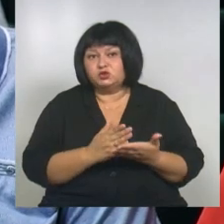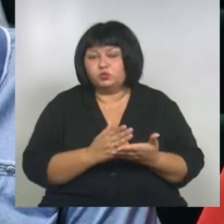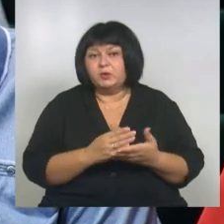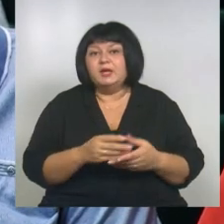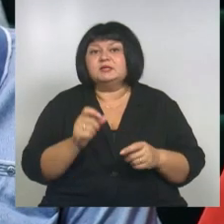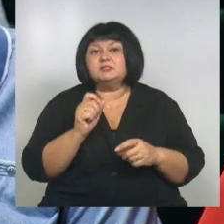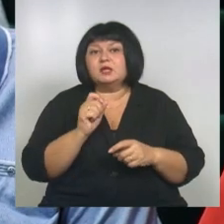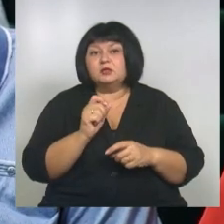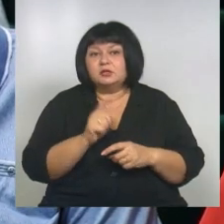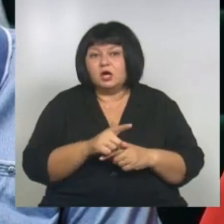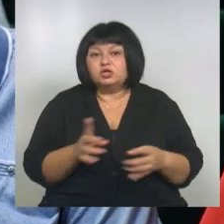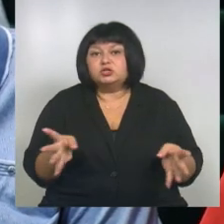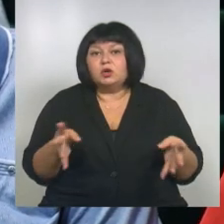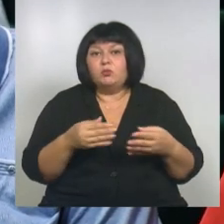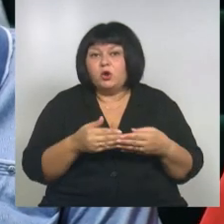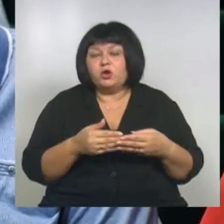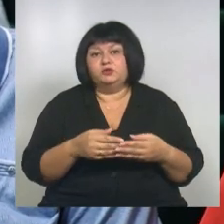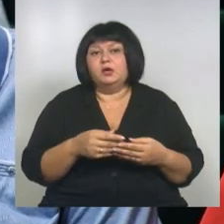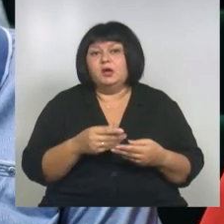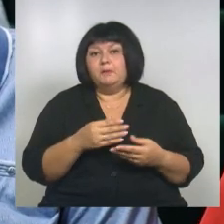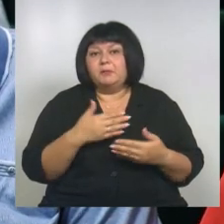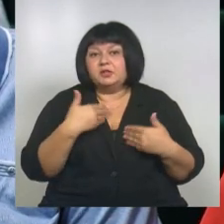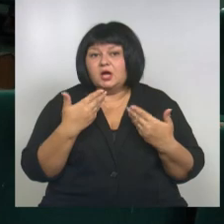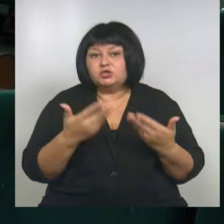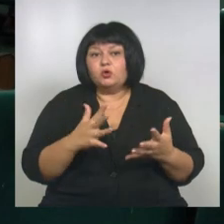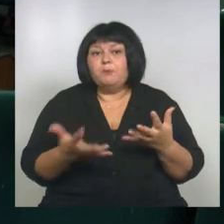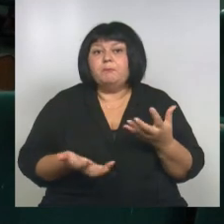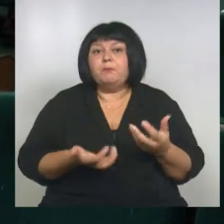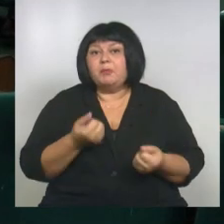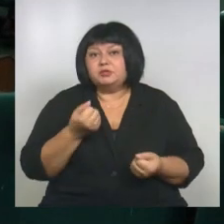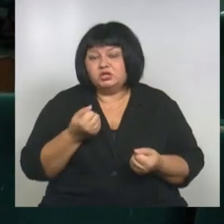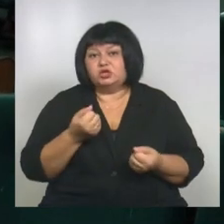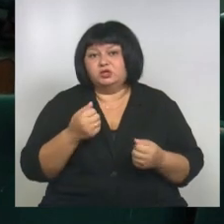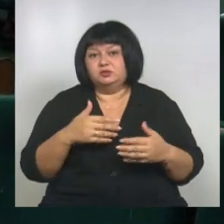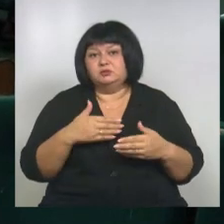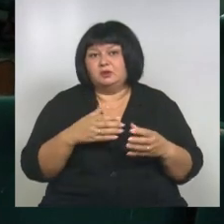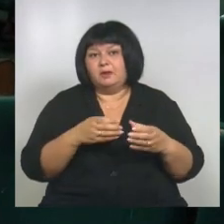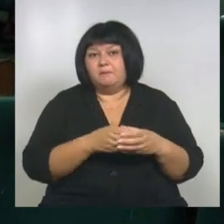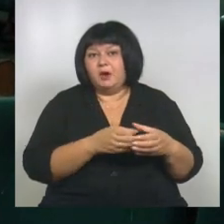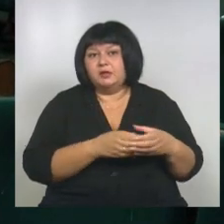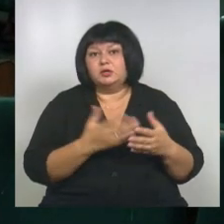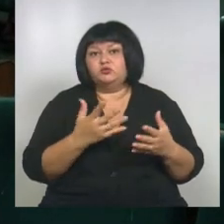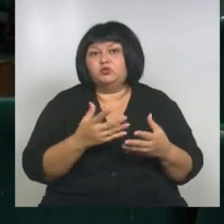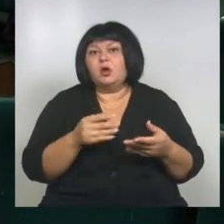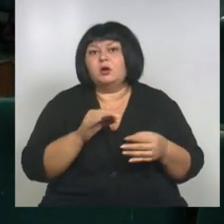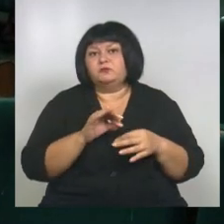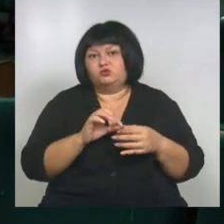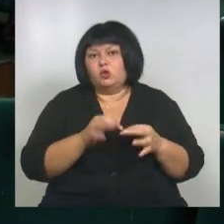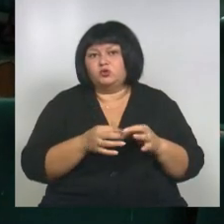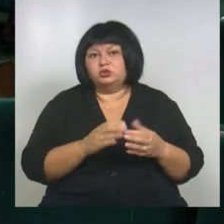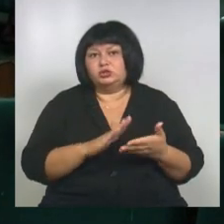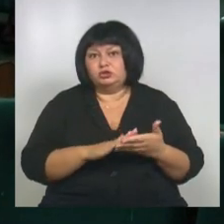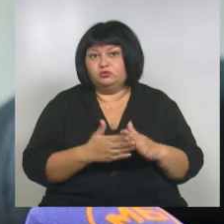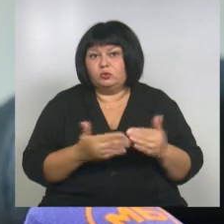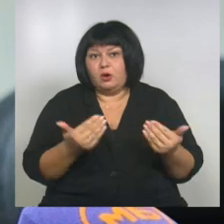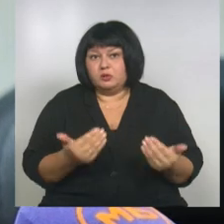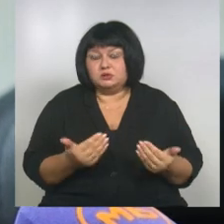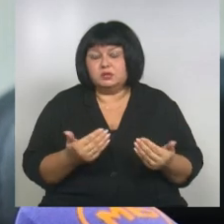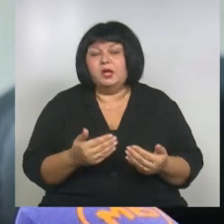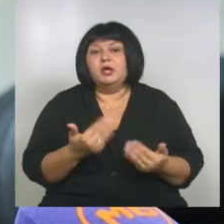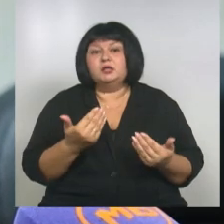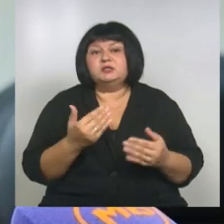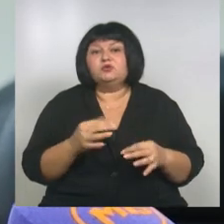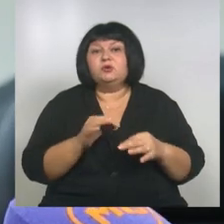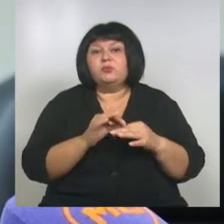Задача – саккумулировать предложения, которые позволят поддержать компании, оказавшиеся в непростой ситуации. Сегодня заседание